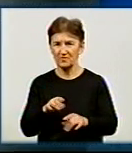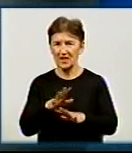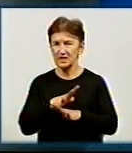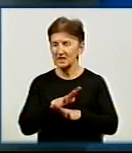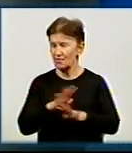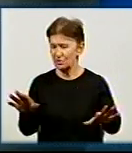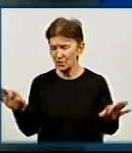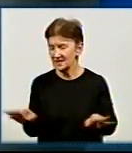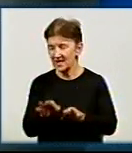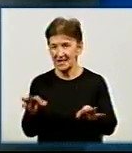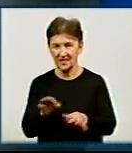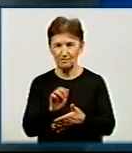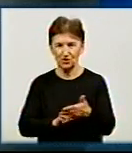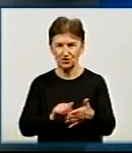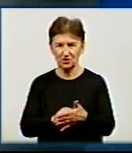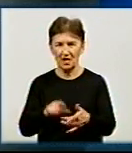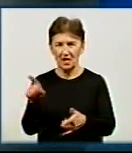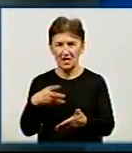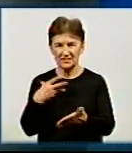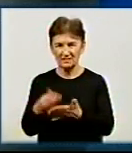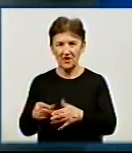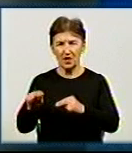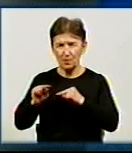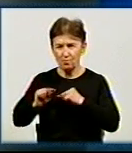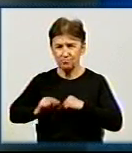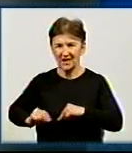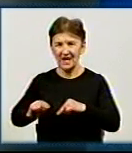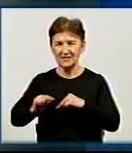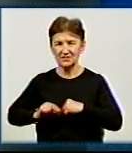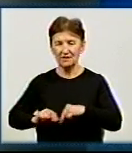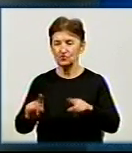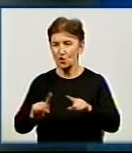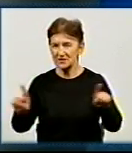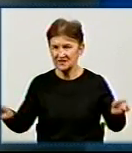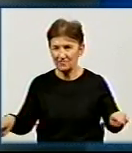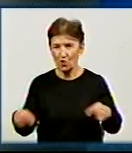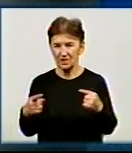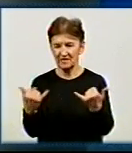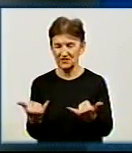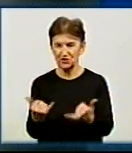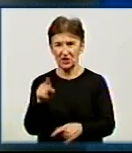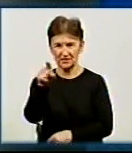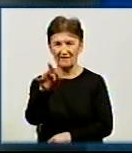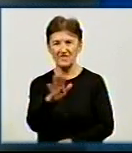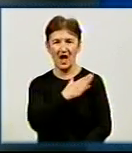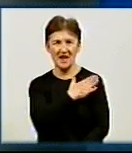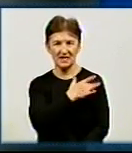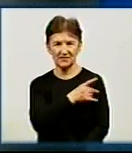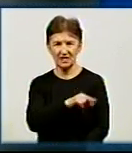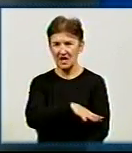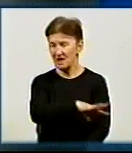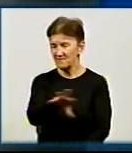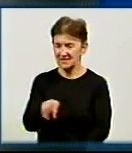ніяких сперечень. Володимир Богданов, своєю працею, з тим, що він створив оце зараз в Олександрії, він це заслуговує. Після того, як його всі